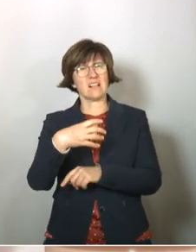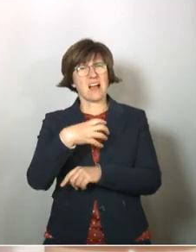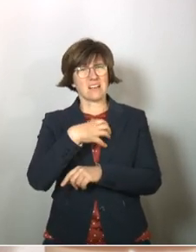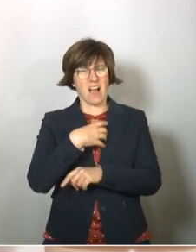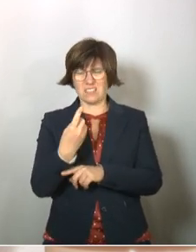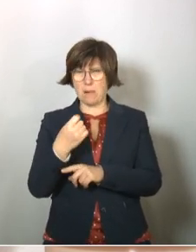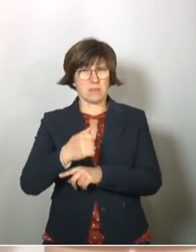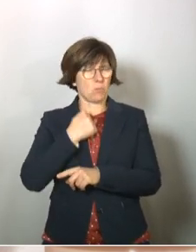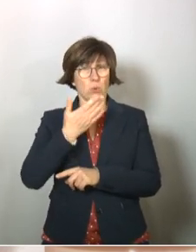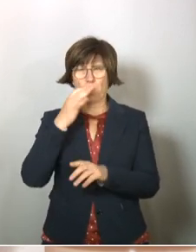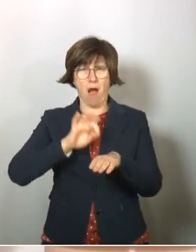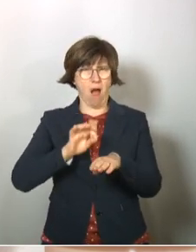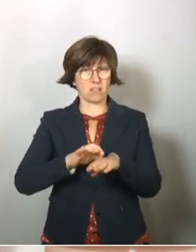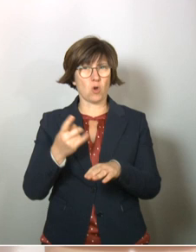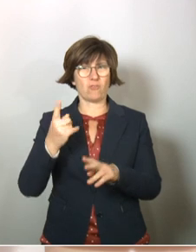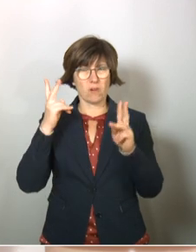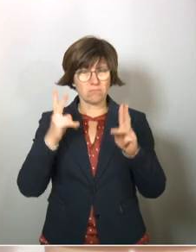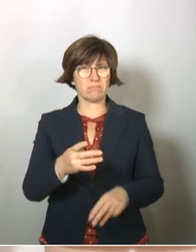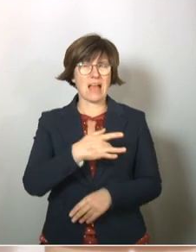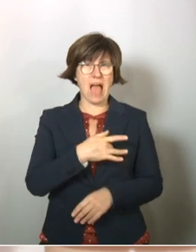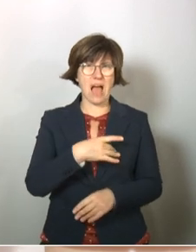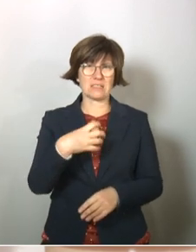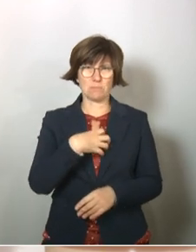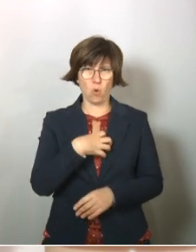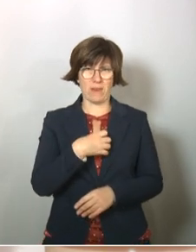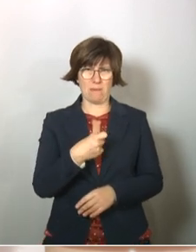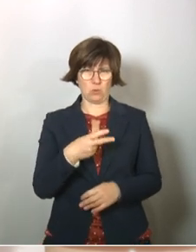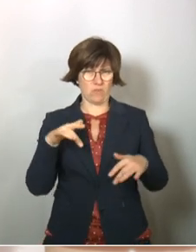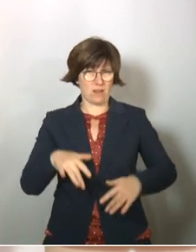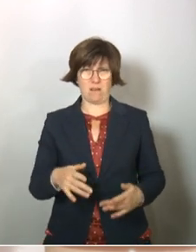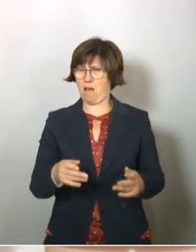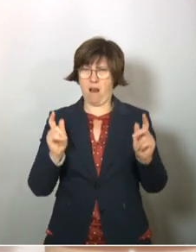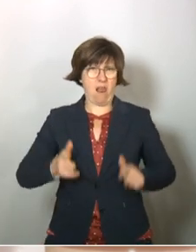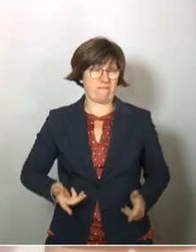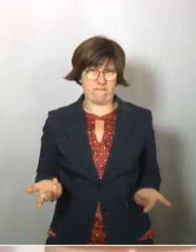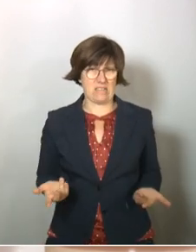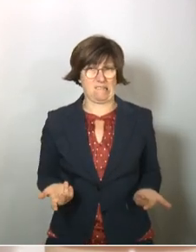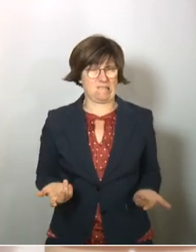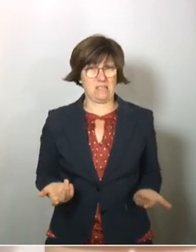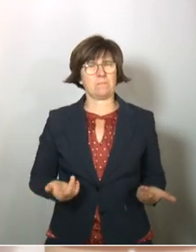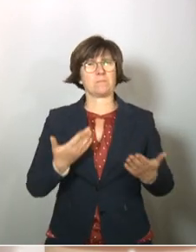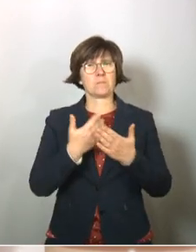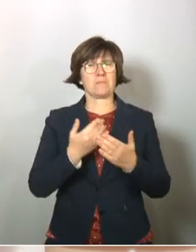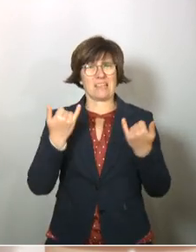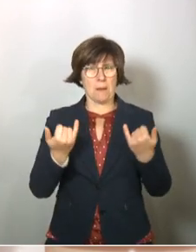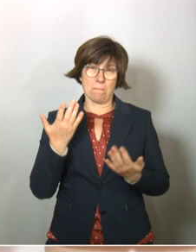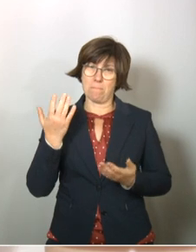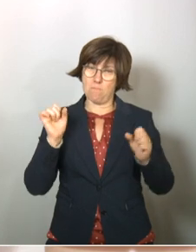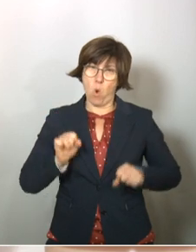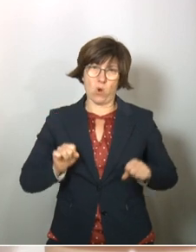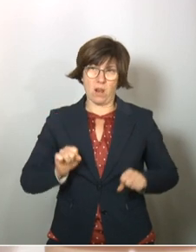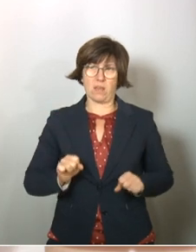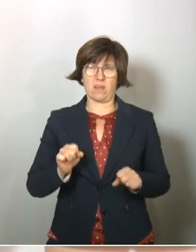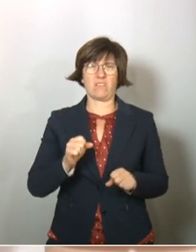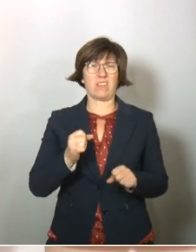zum Arzt getraut haben, obwohl sie ernsthafte Herzprobleme oder dergleichen haben, die deswegen möglicherweise